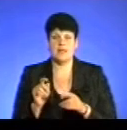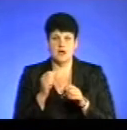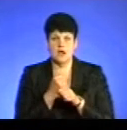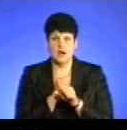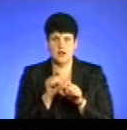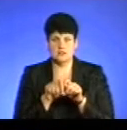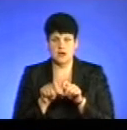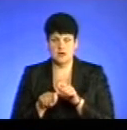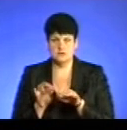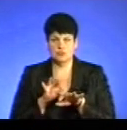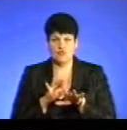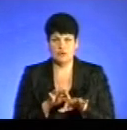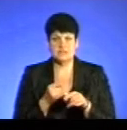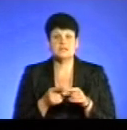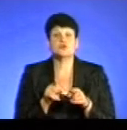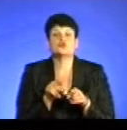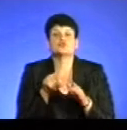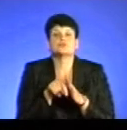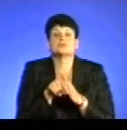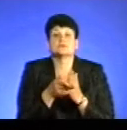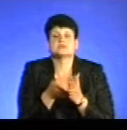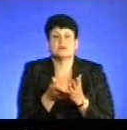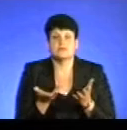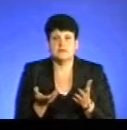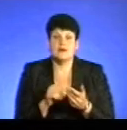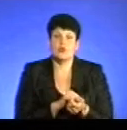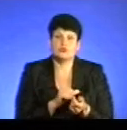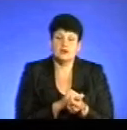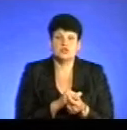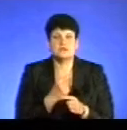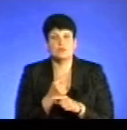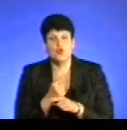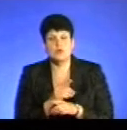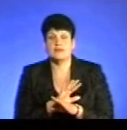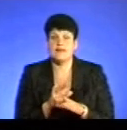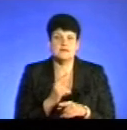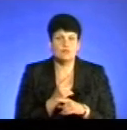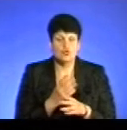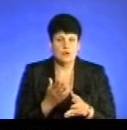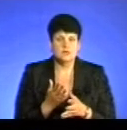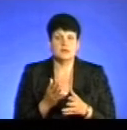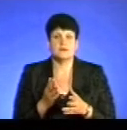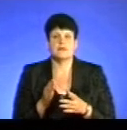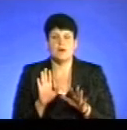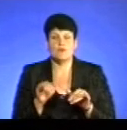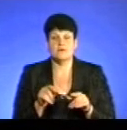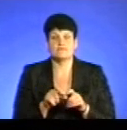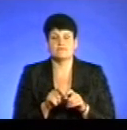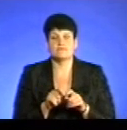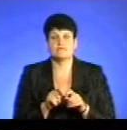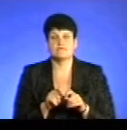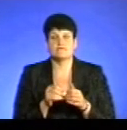проводиться, чи це ІКЦР, чи вона була наркотична, чи вона заборонена, чи не заборонена. Після чого відкривається